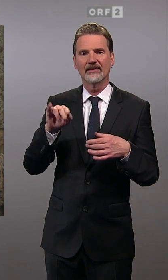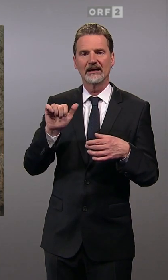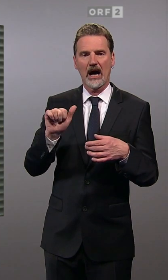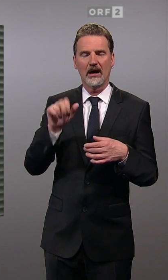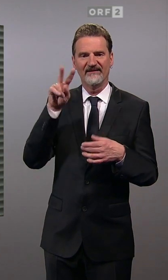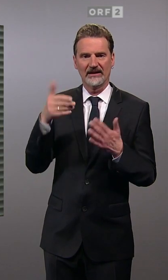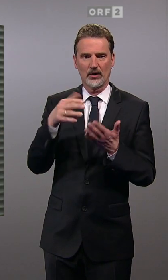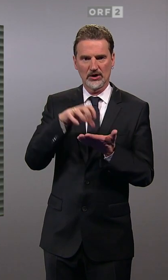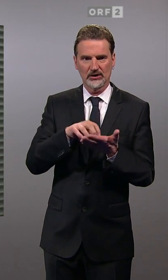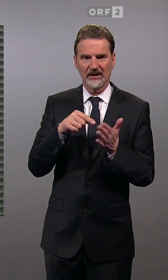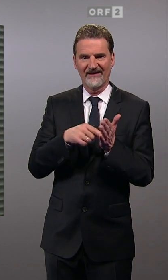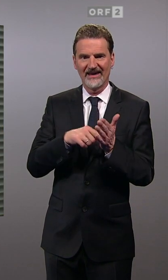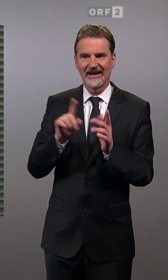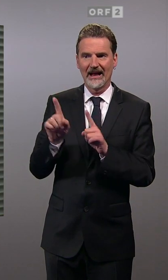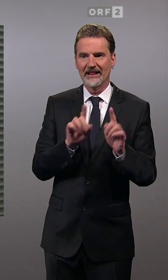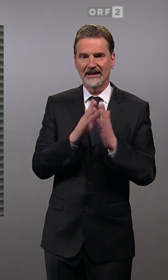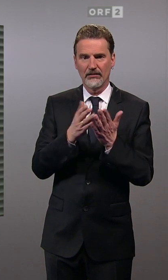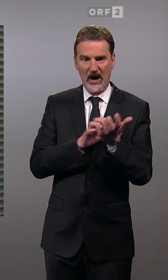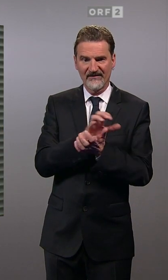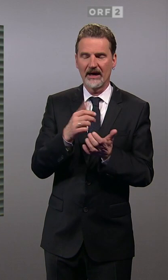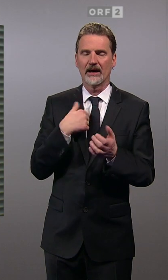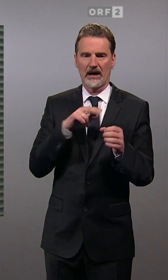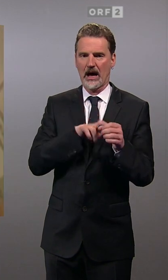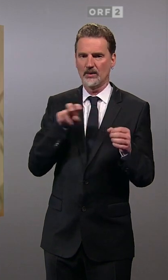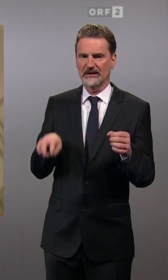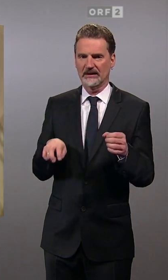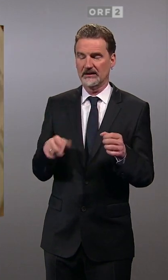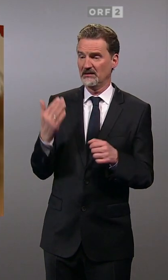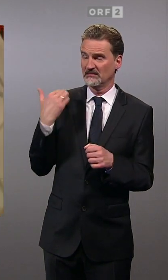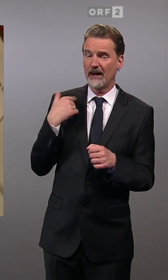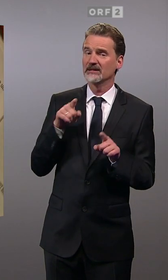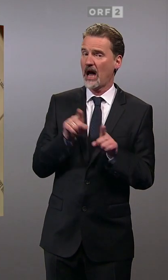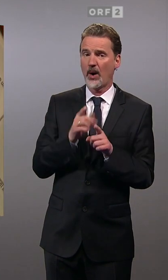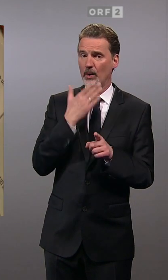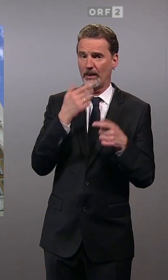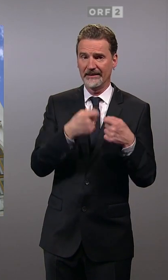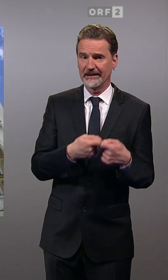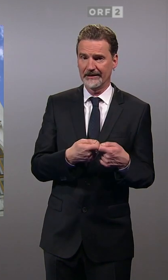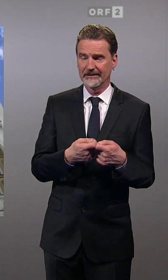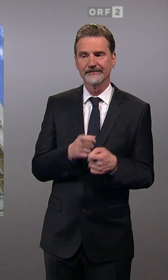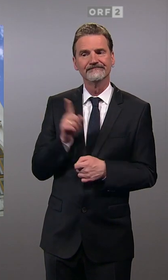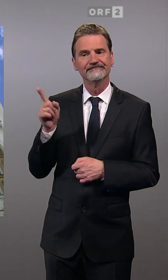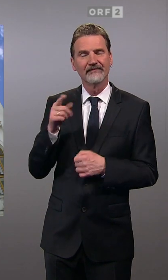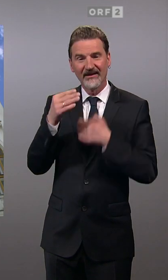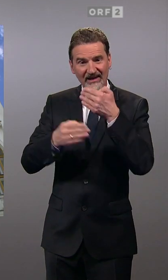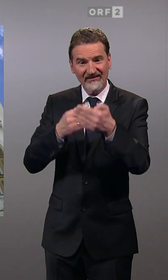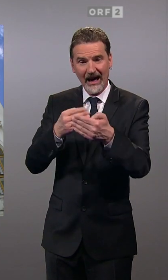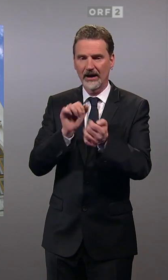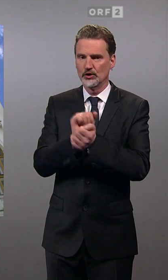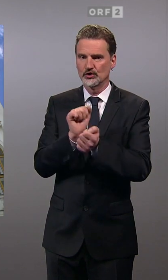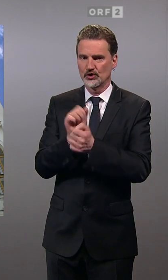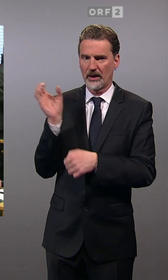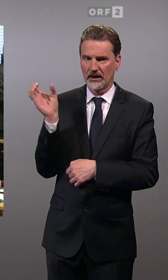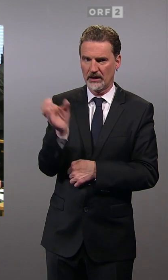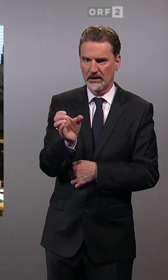tritt er aus. Ich bin, wie es zum damaligen Zeitpunkt schon war, kein Mitglied. Im Verfahren wird Landbauer als Zeuge geführt. Noch im selben Jahr